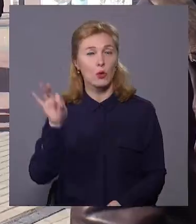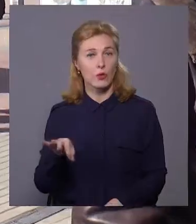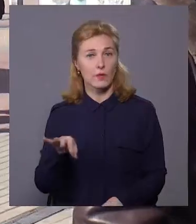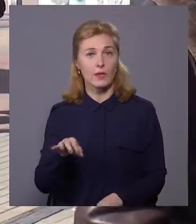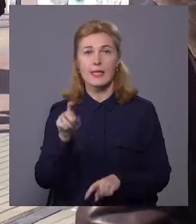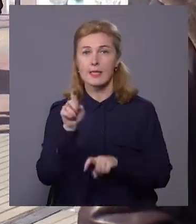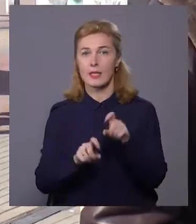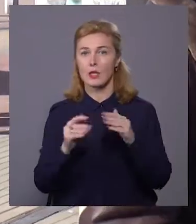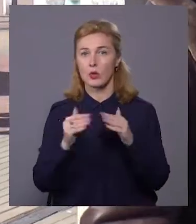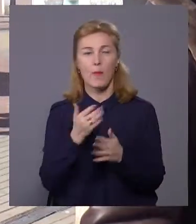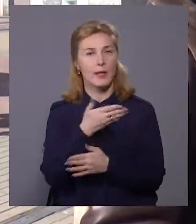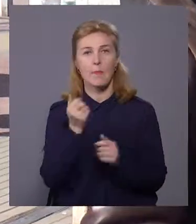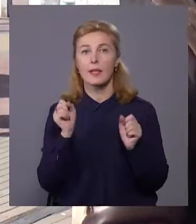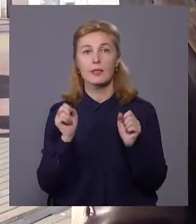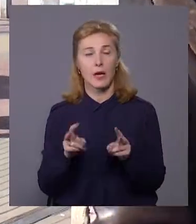Сидіти вдома не меряю.